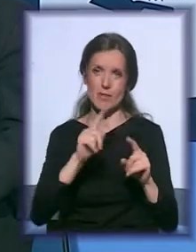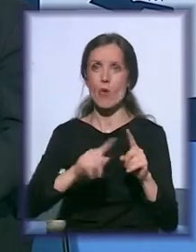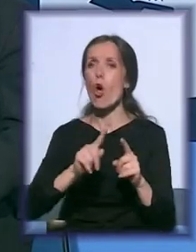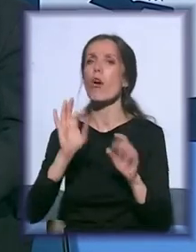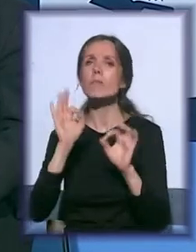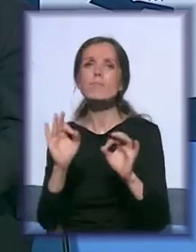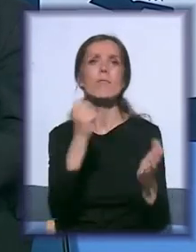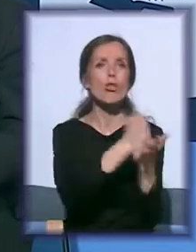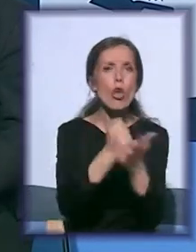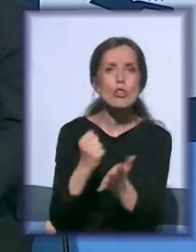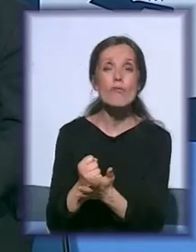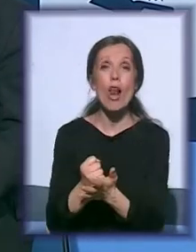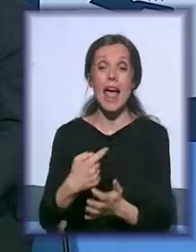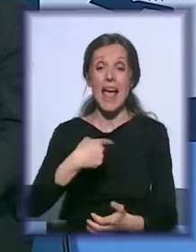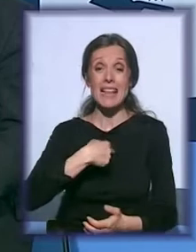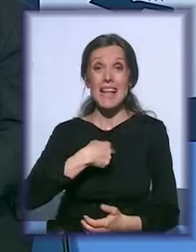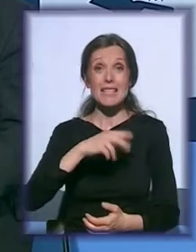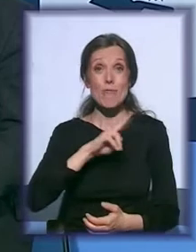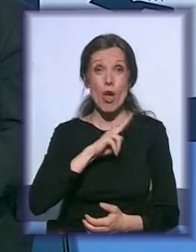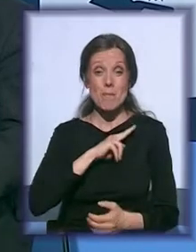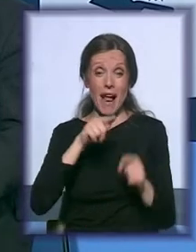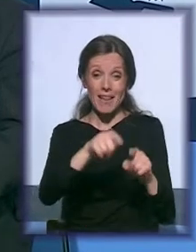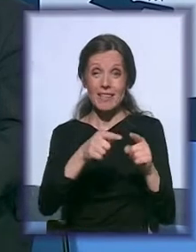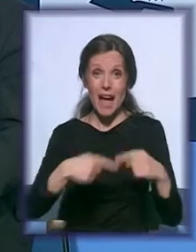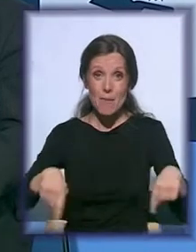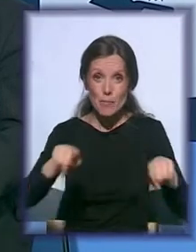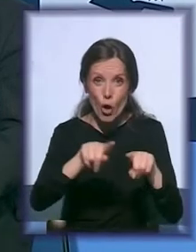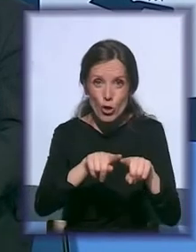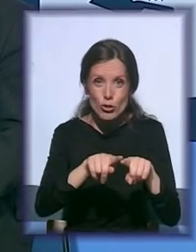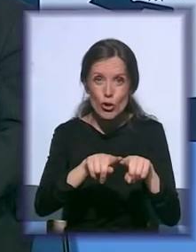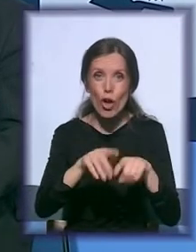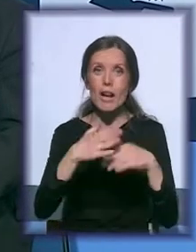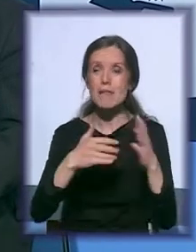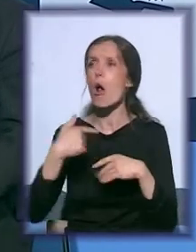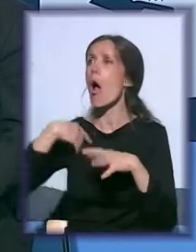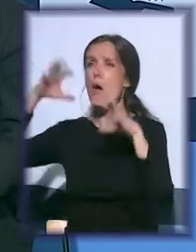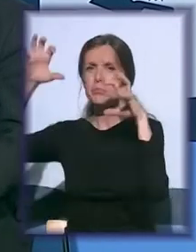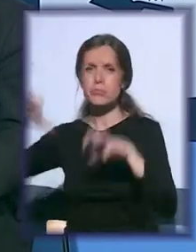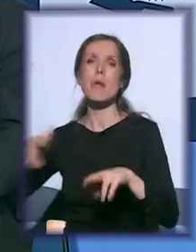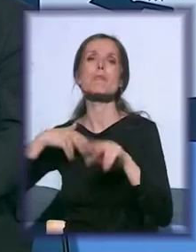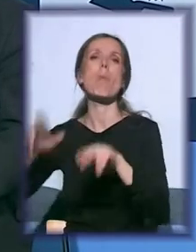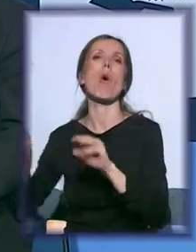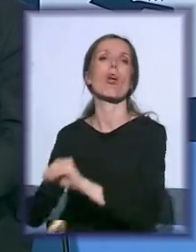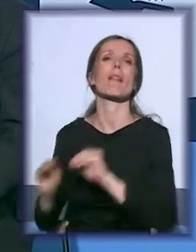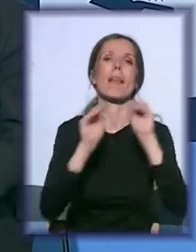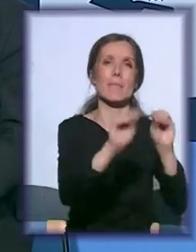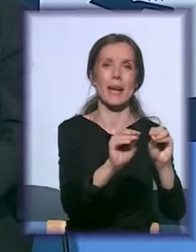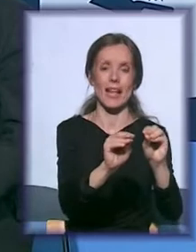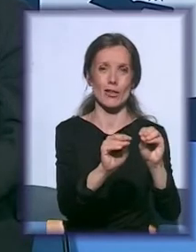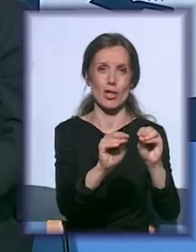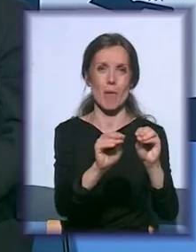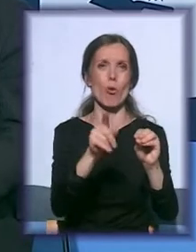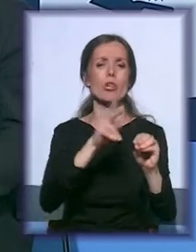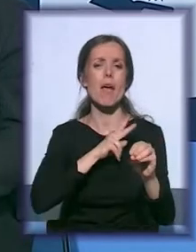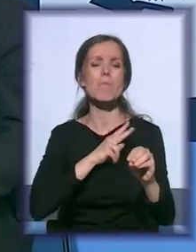Da smo imali taj prostor na raspolaganju, u slučaju onog nevrema mi smo mogli lako da pređemo i da održimo naše